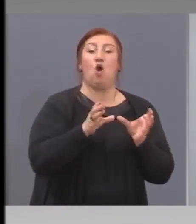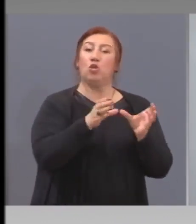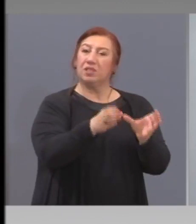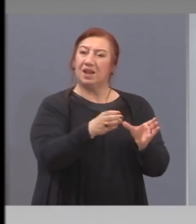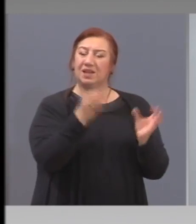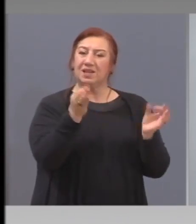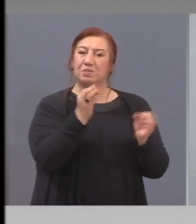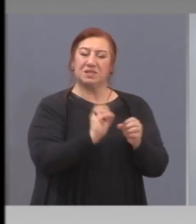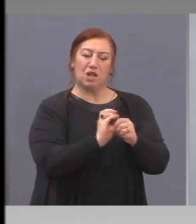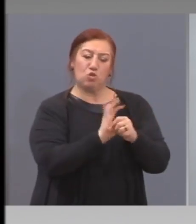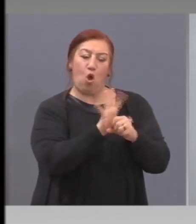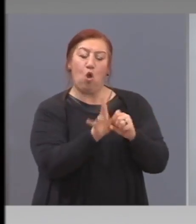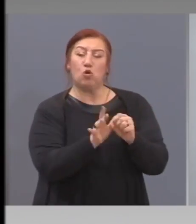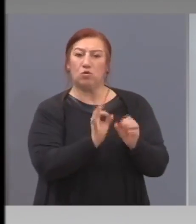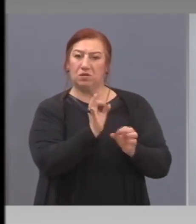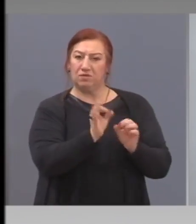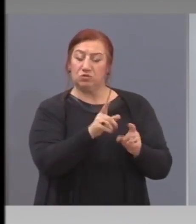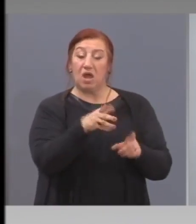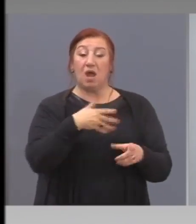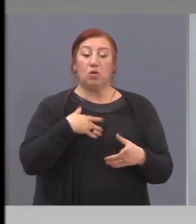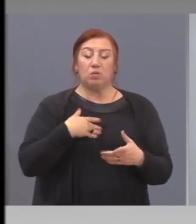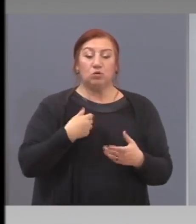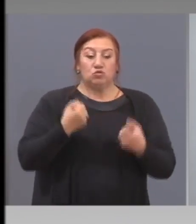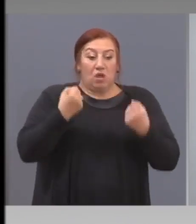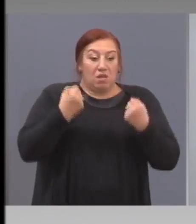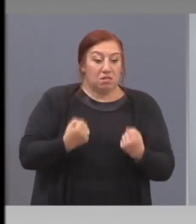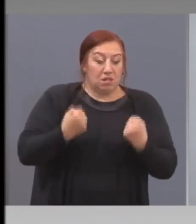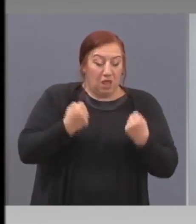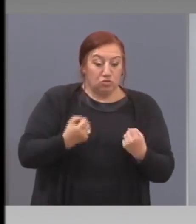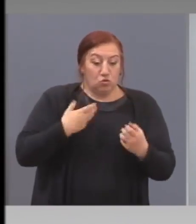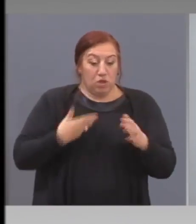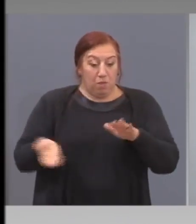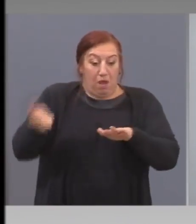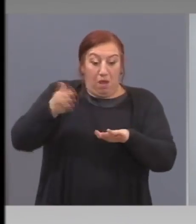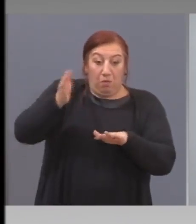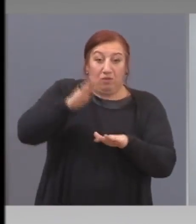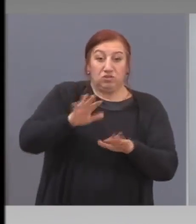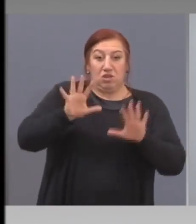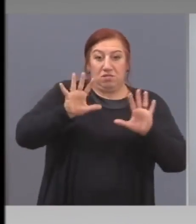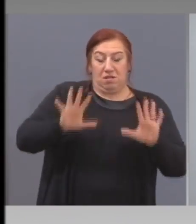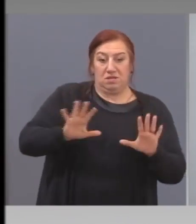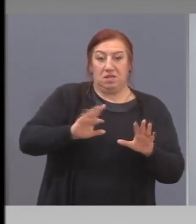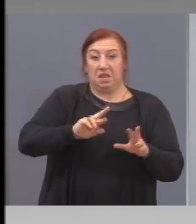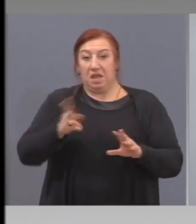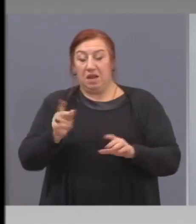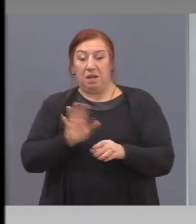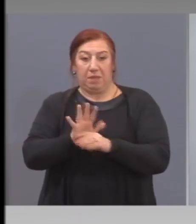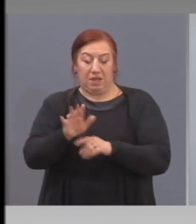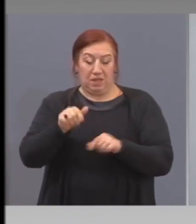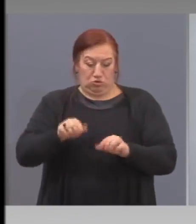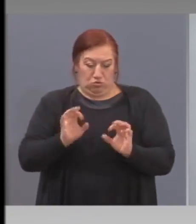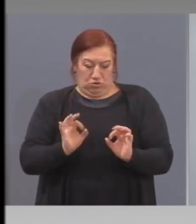чувства претоварена с 10 или 15 пациента, защото до сега са около 30